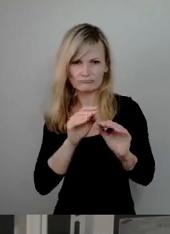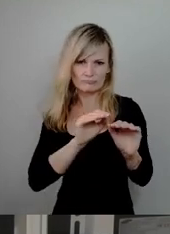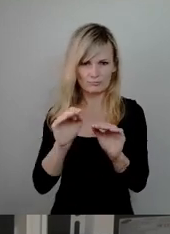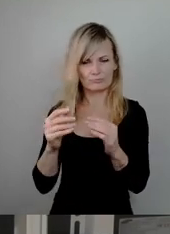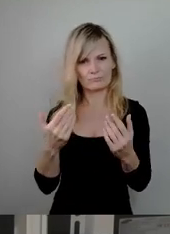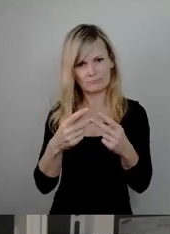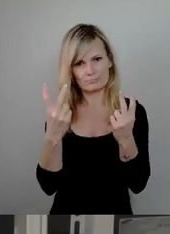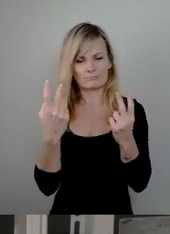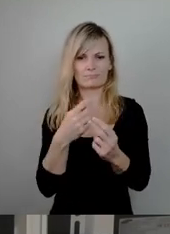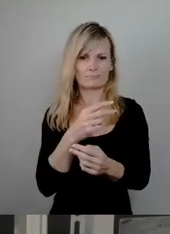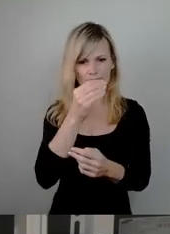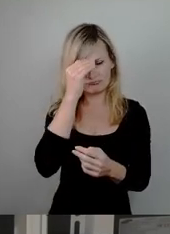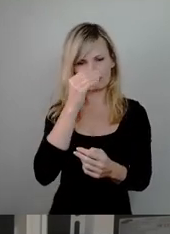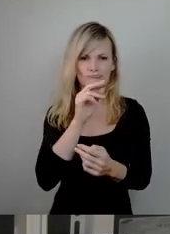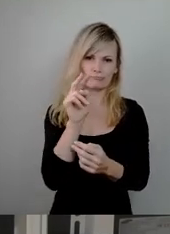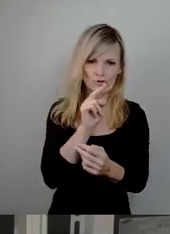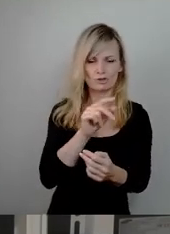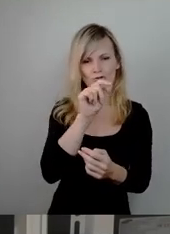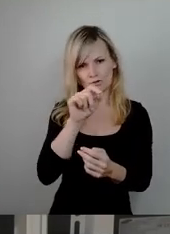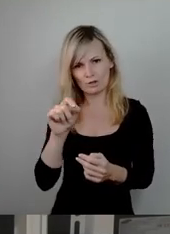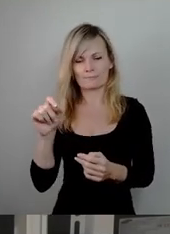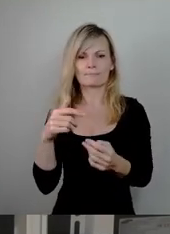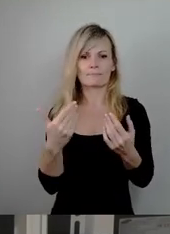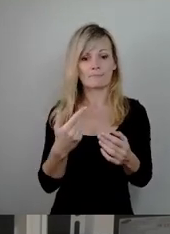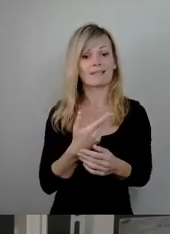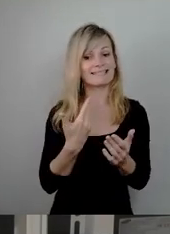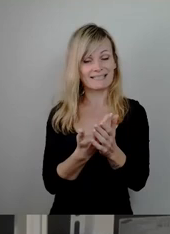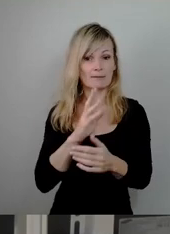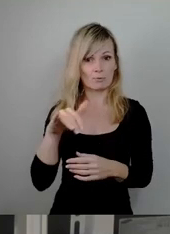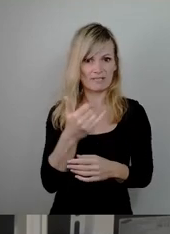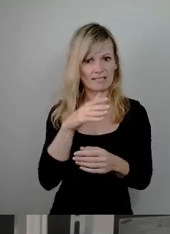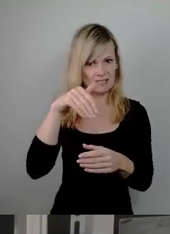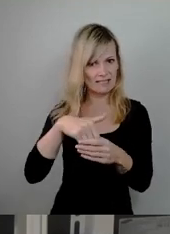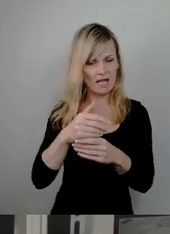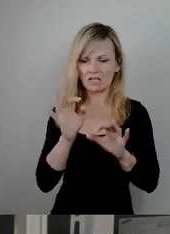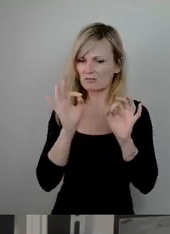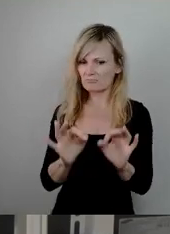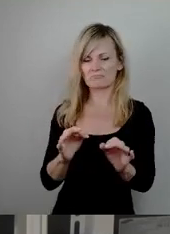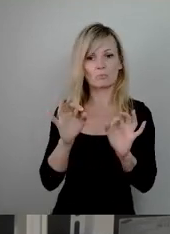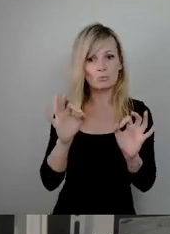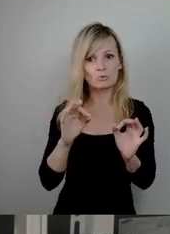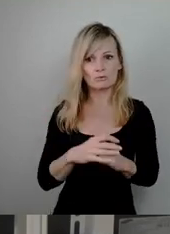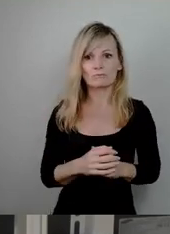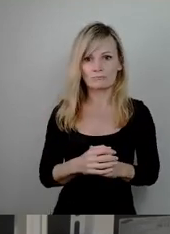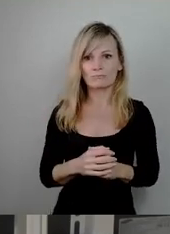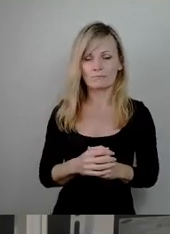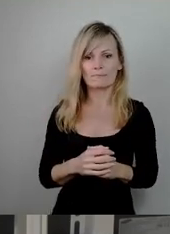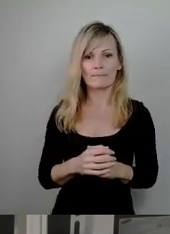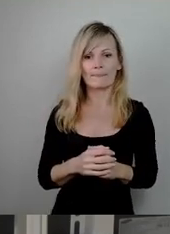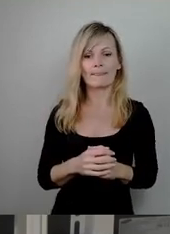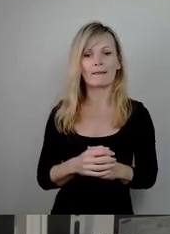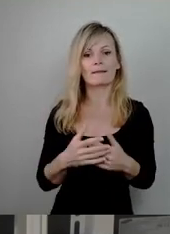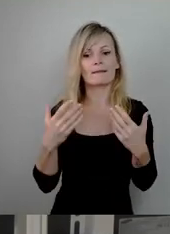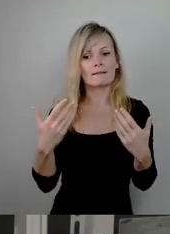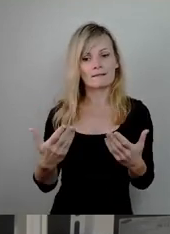Ich will das auch als Projekt auch gar nicht in Frage stellen. Das mag durchaus auch sinnvoll sein, genau auf dieser Ebene zu arbeiten.